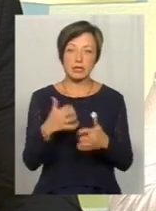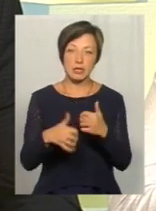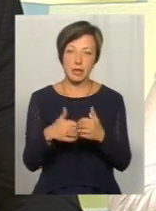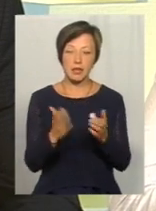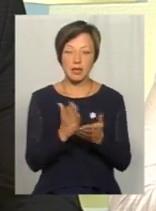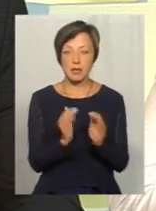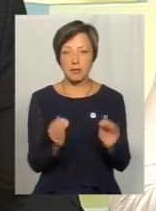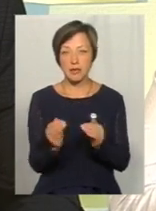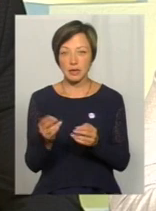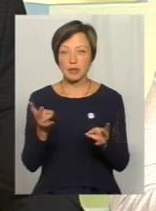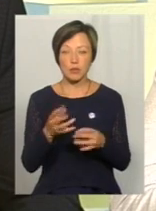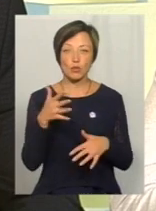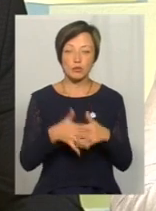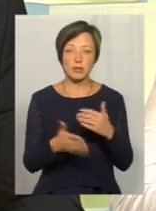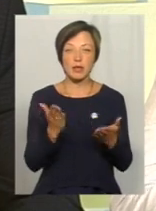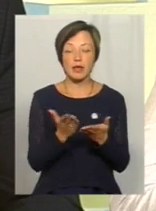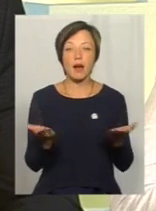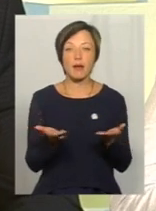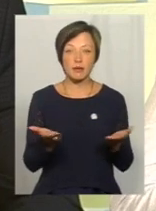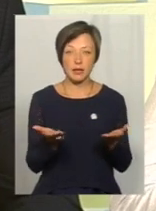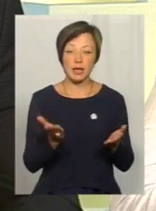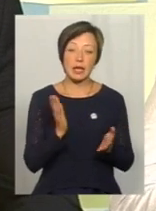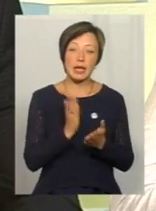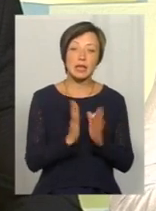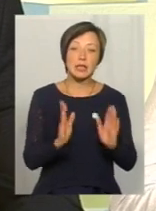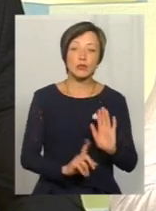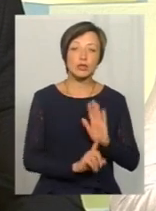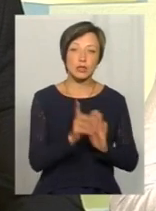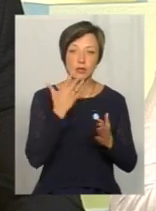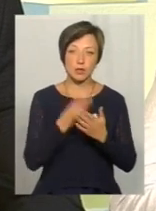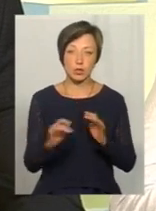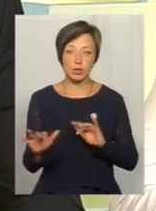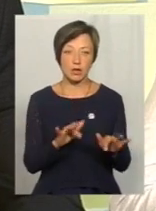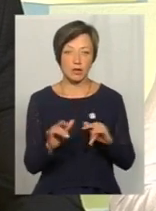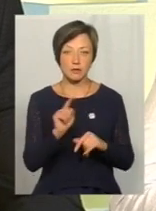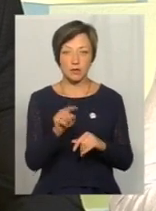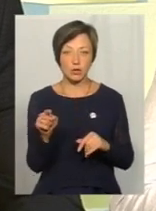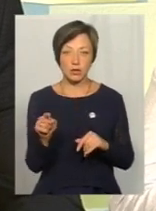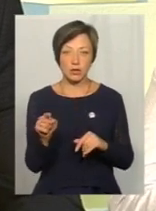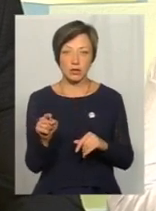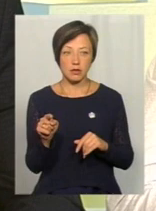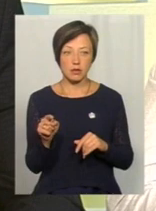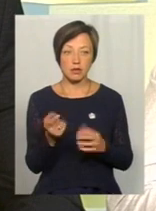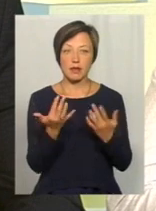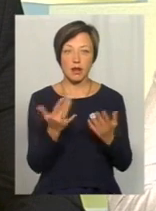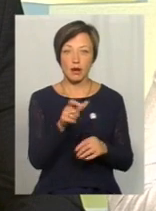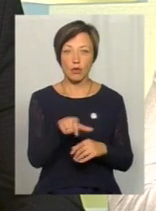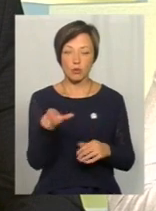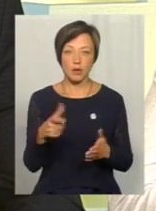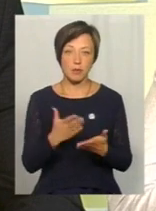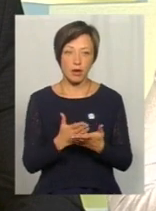є мілкі. Тобто треба розуміти, які. Є такі, що тільки почали свою діяльність, то вони там по пару людей мають,